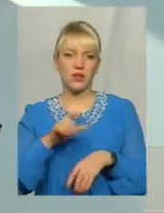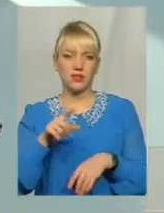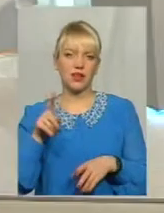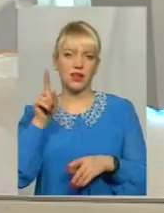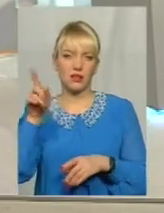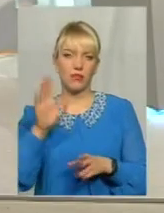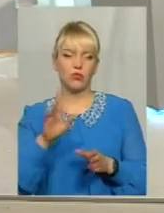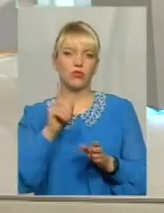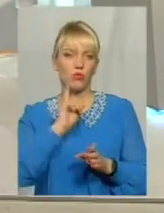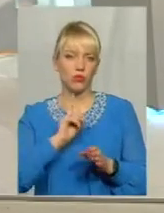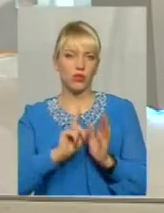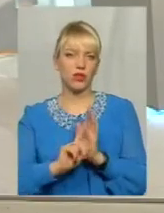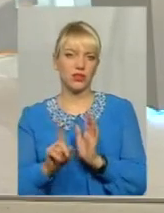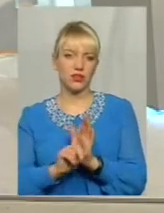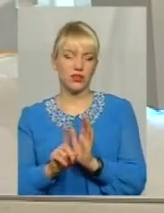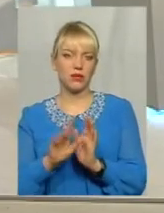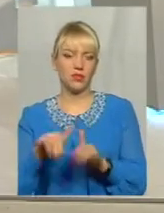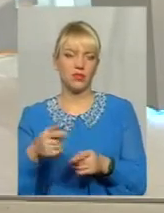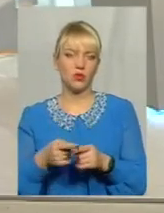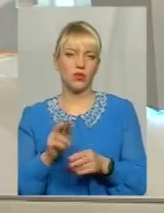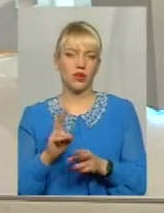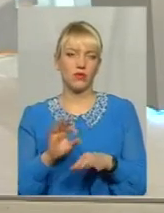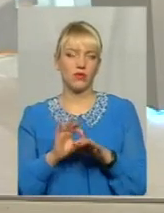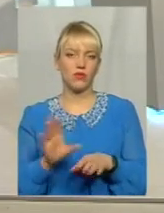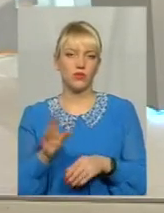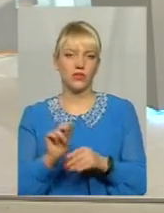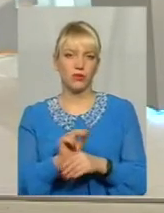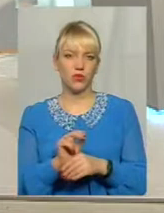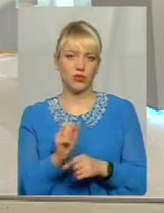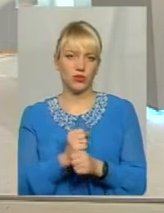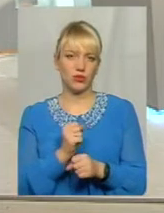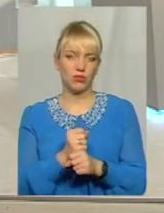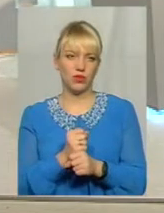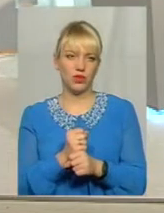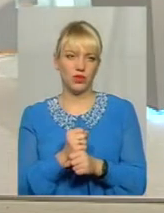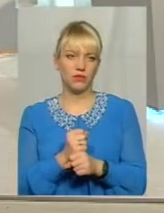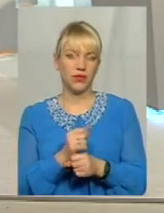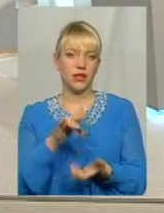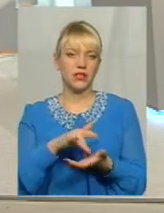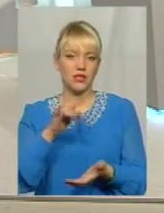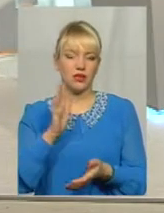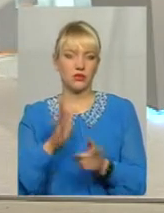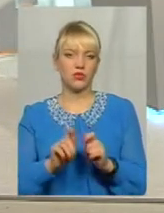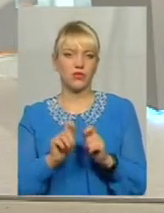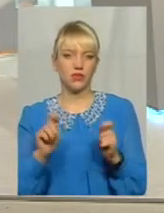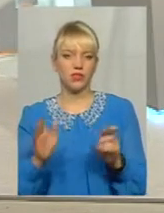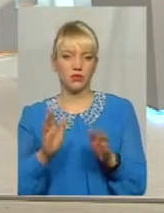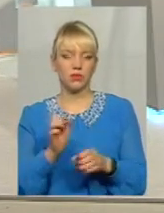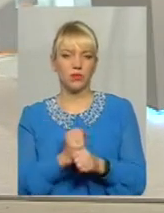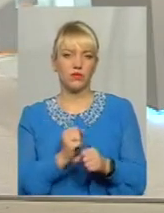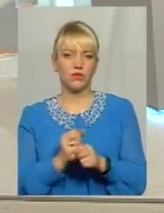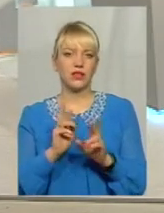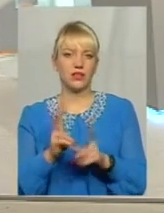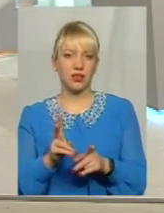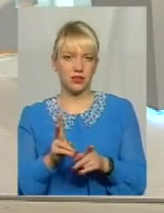будуть туди їздити Після того, як проведуться всі ремонтні роботи, центр відкриється, буде працювати так, як